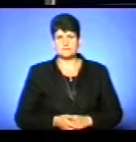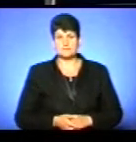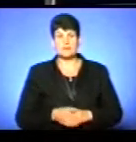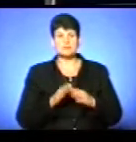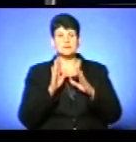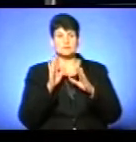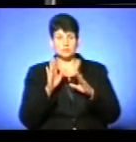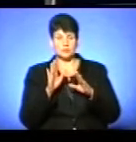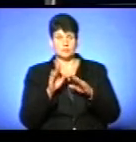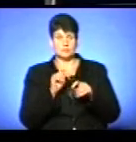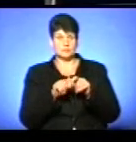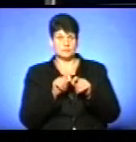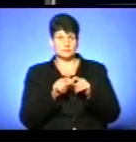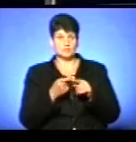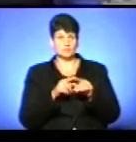відстежувати цю тему.